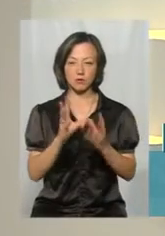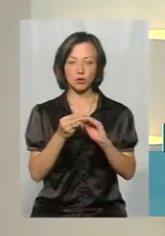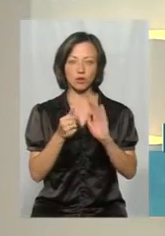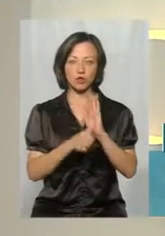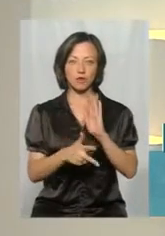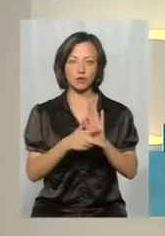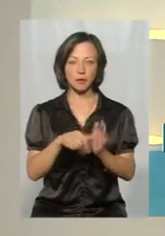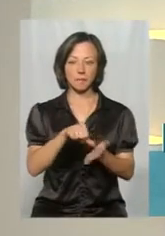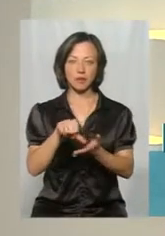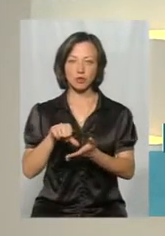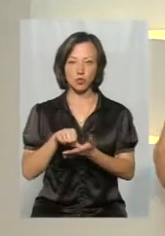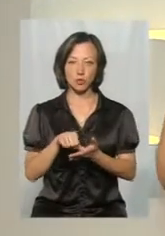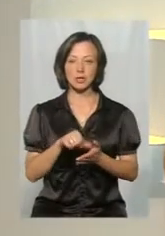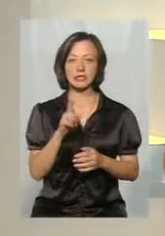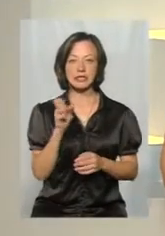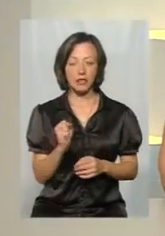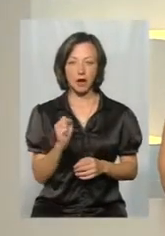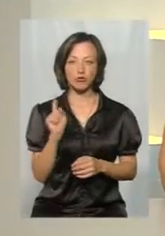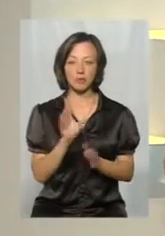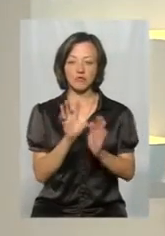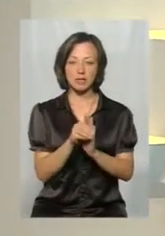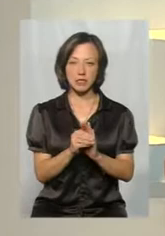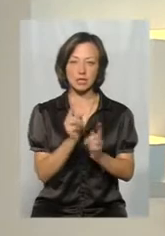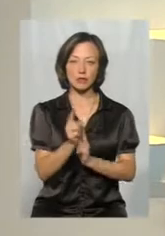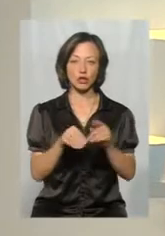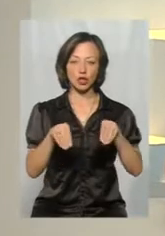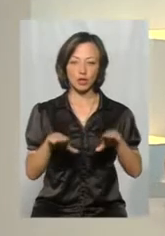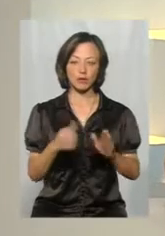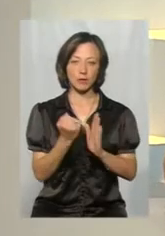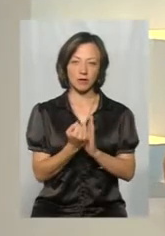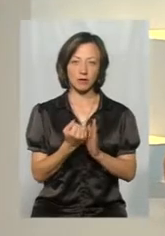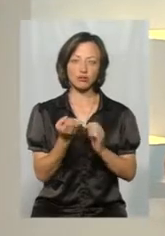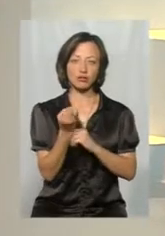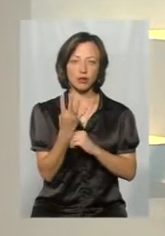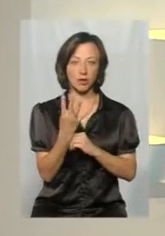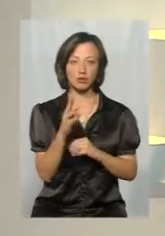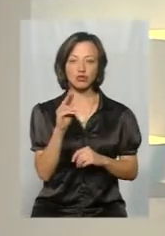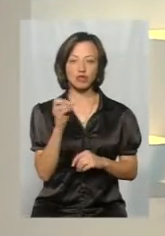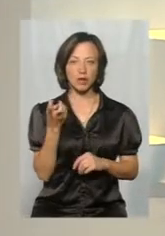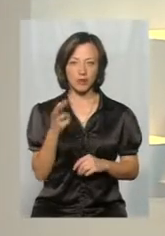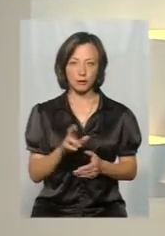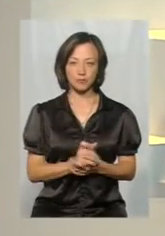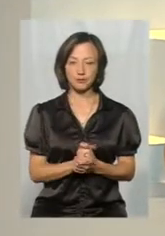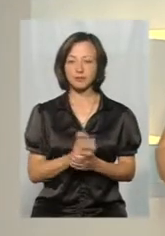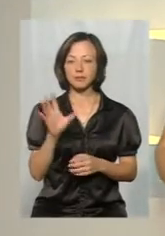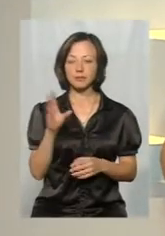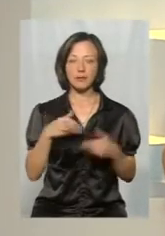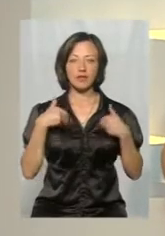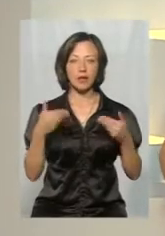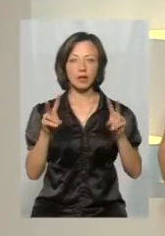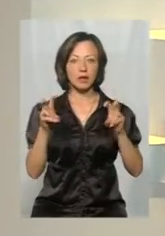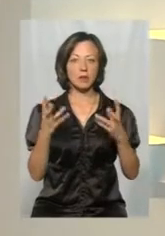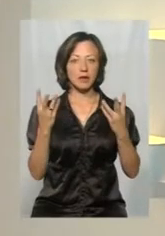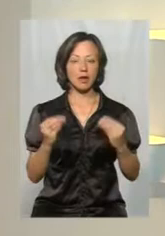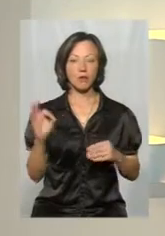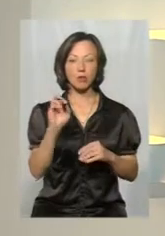присутніх за те, щоб внести зміни до рішення, прийнятого ними ж 14 червня. Усіх вітаю у темі дня